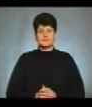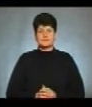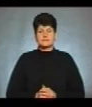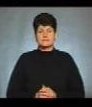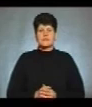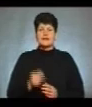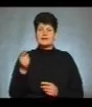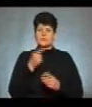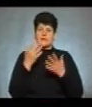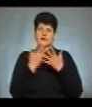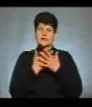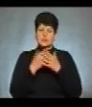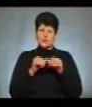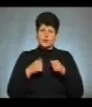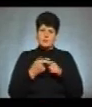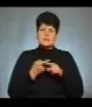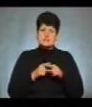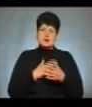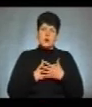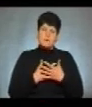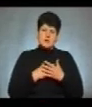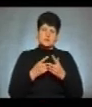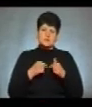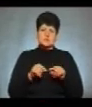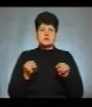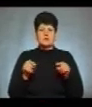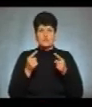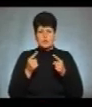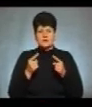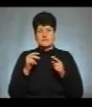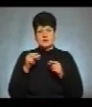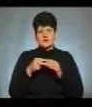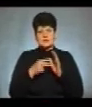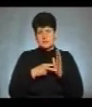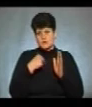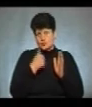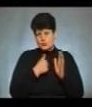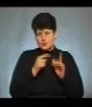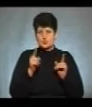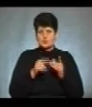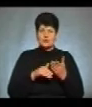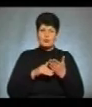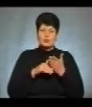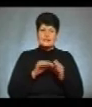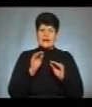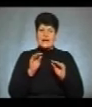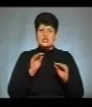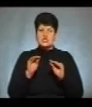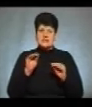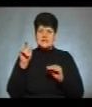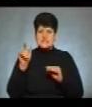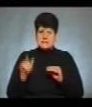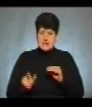Тернопільська кінокомісія – це громадська організація, створена у 2017 році, щоб допомогти режисерам у зйомках